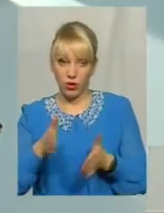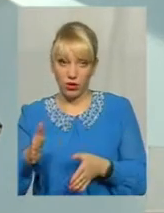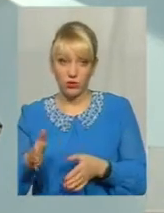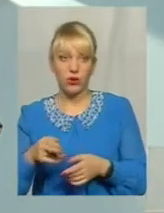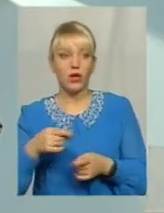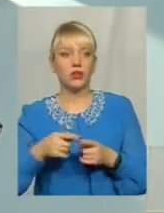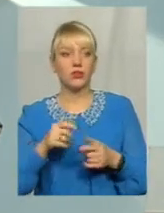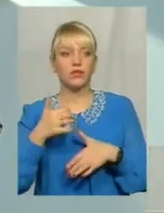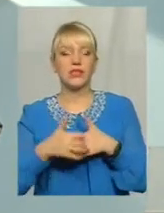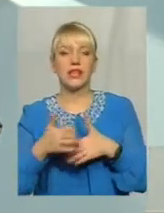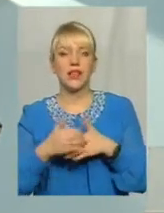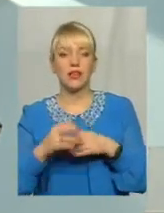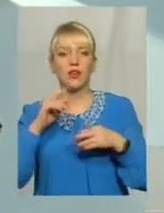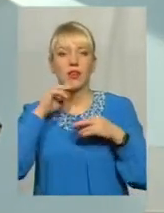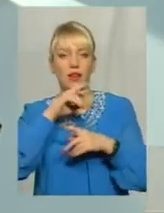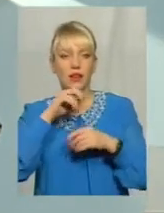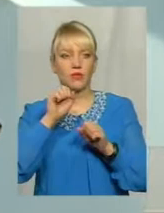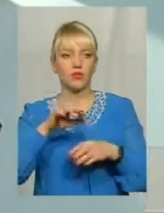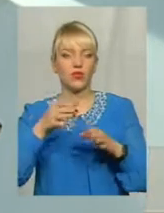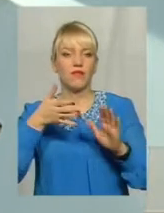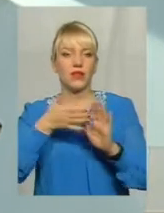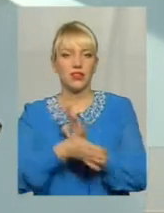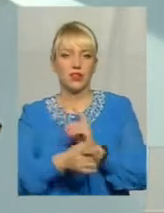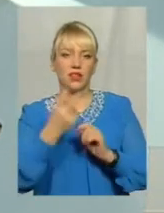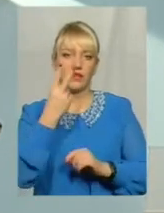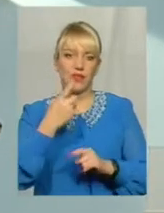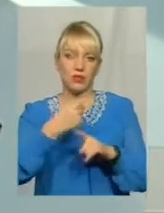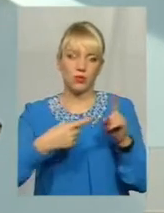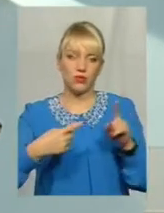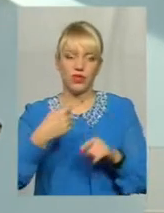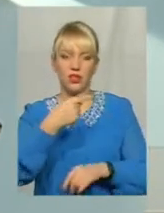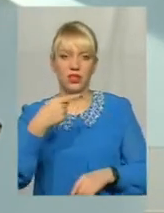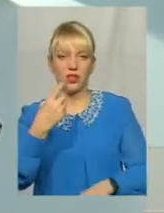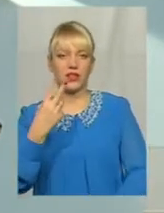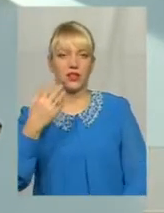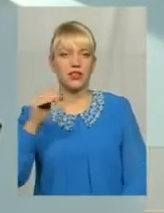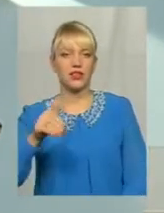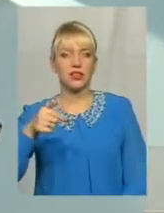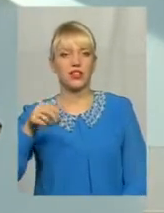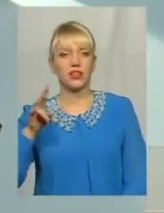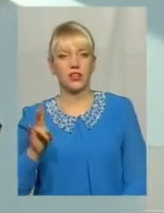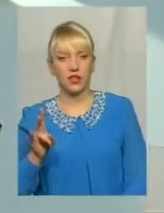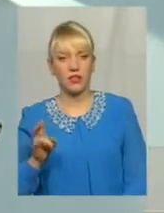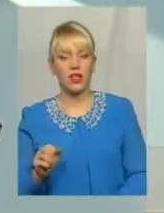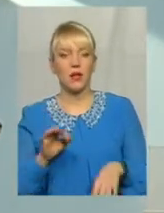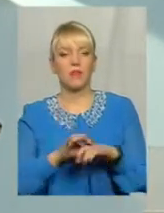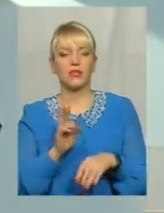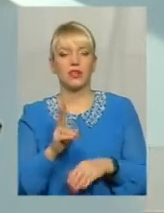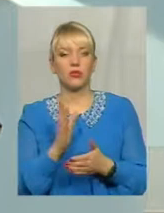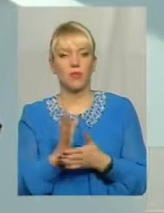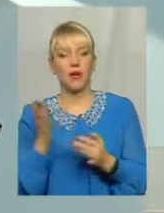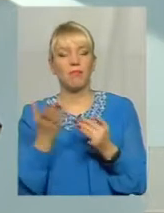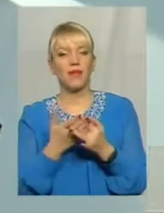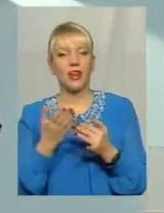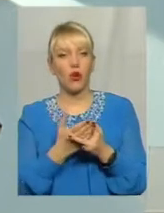в середньому на медикаменти може витрачати близько 2,5 до 3 тисяч гривень У пацієнтів які мають певні пільгові